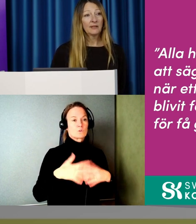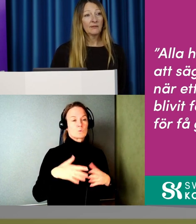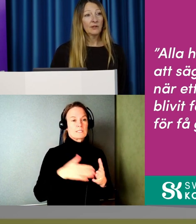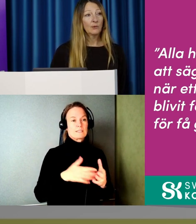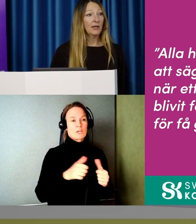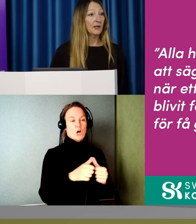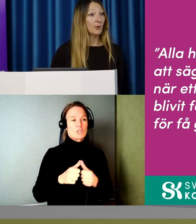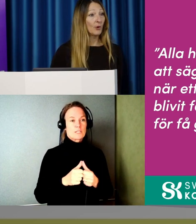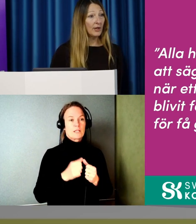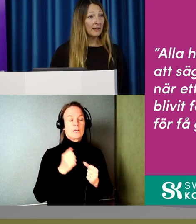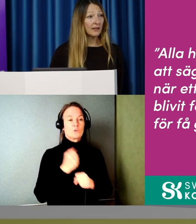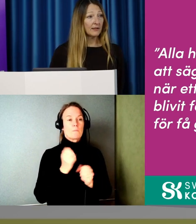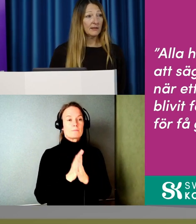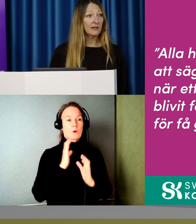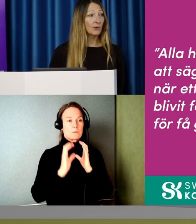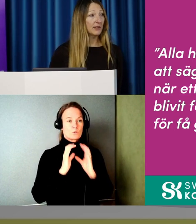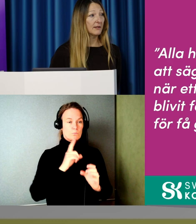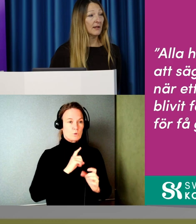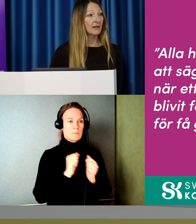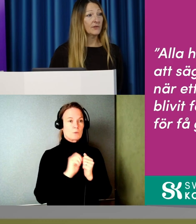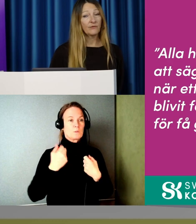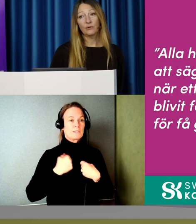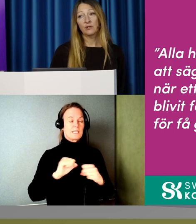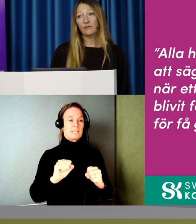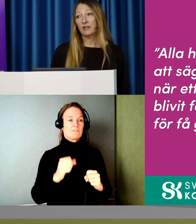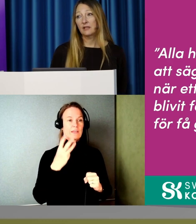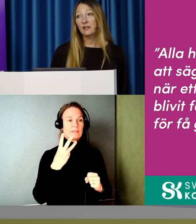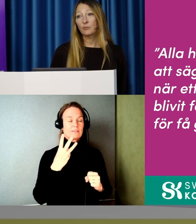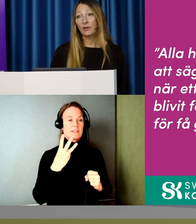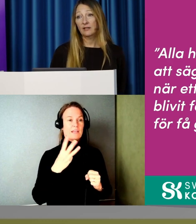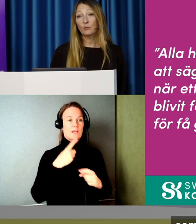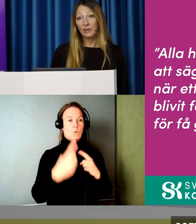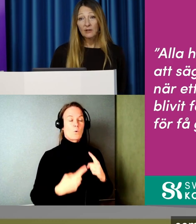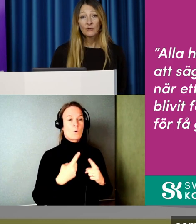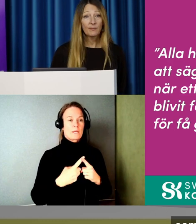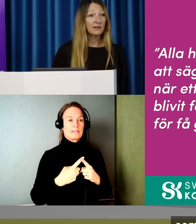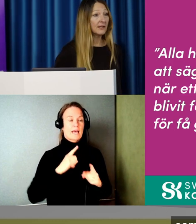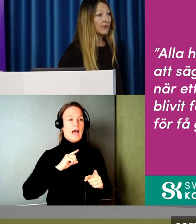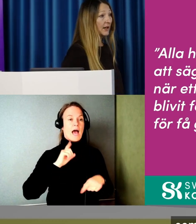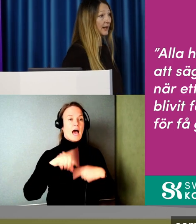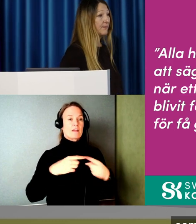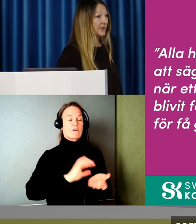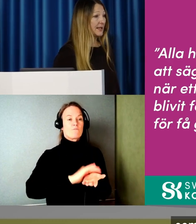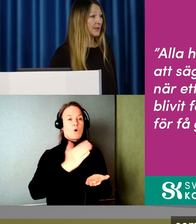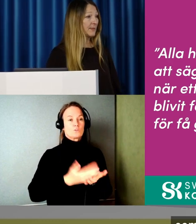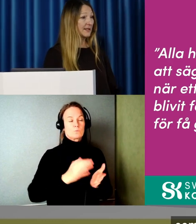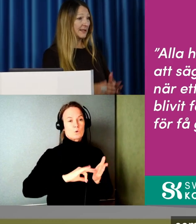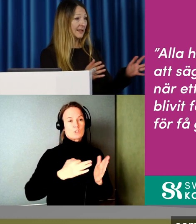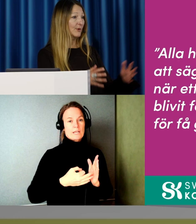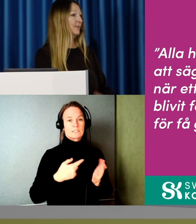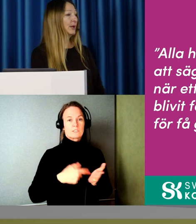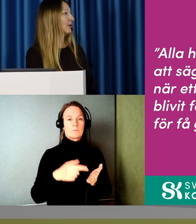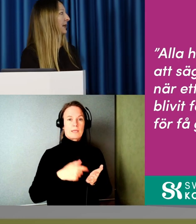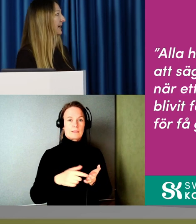Men driver nu det här projektet. Ett treårigt arvsfondsfinansierat projekt som då heter Konsumenträtt för alla. Tillsammans med